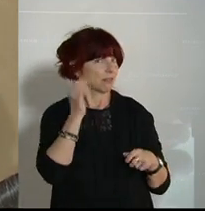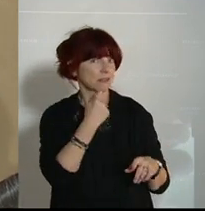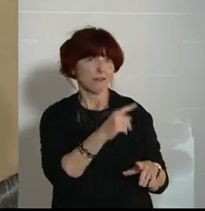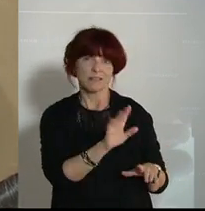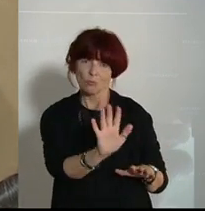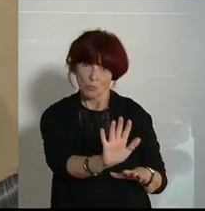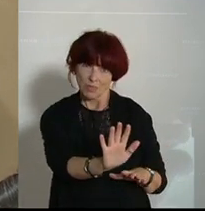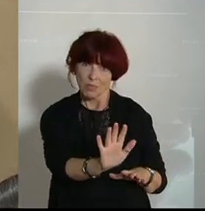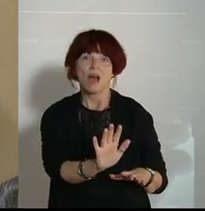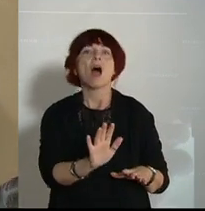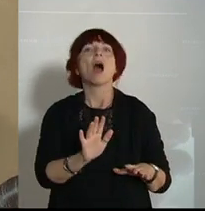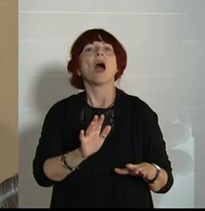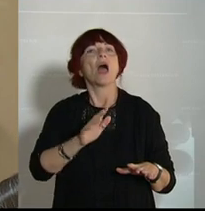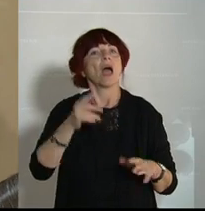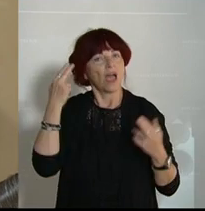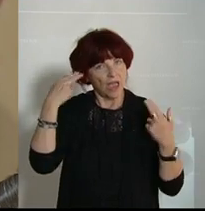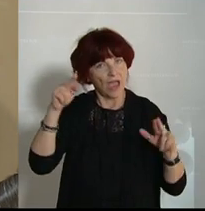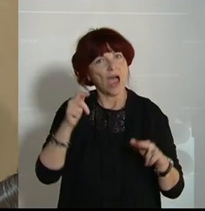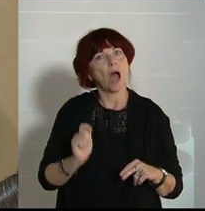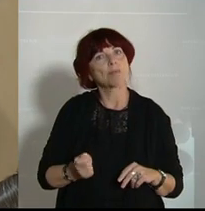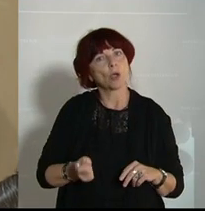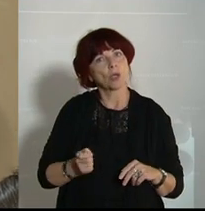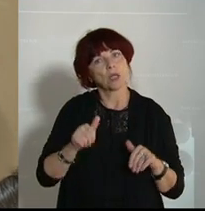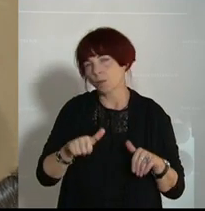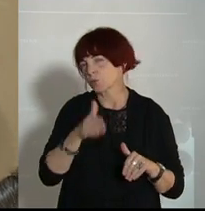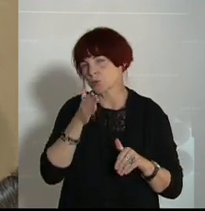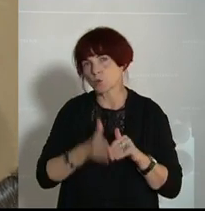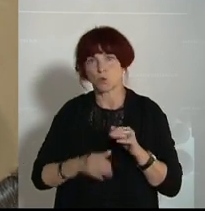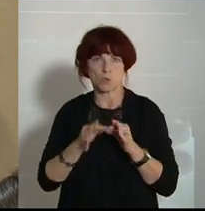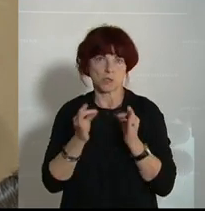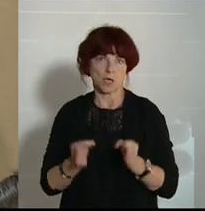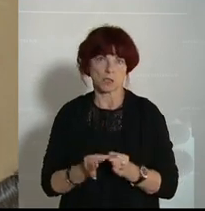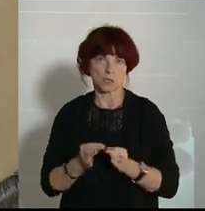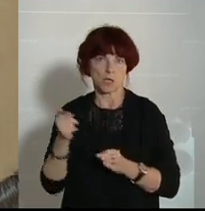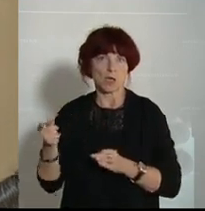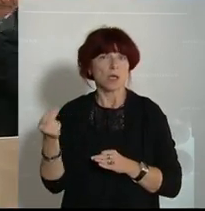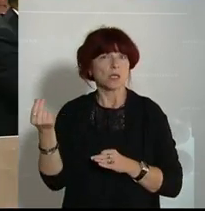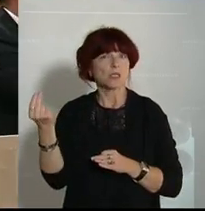an diese Geldverschwender in Brüssel. Dank. Applaus